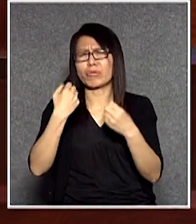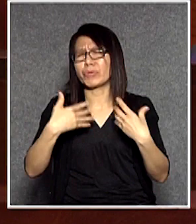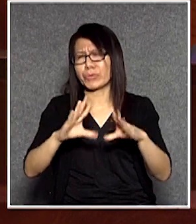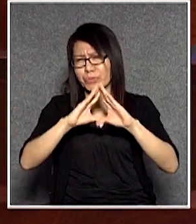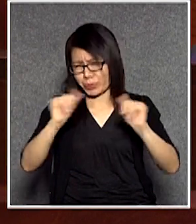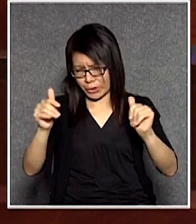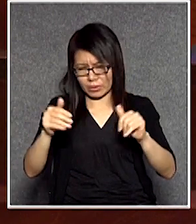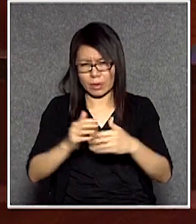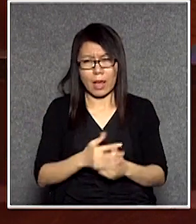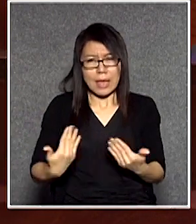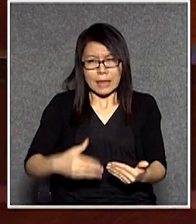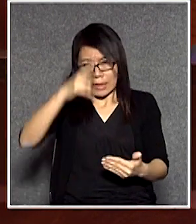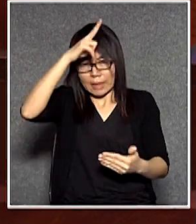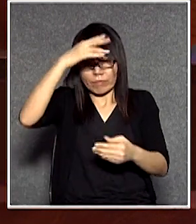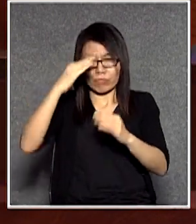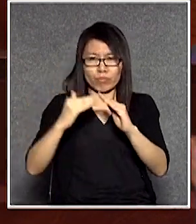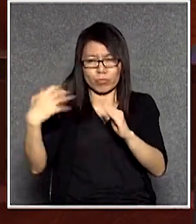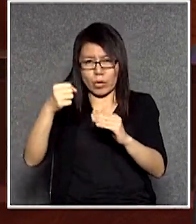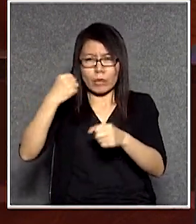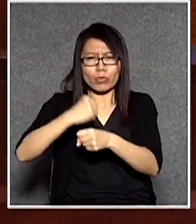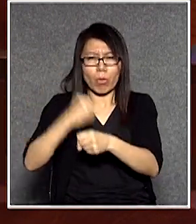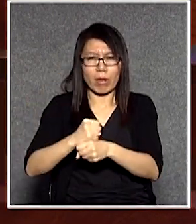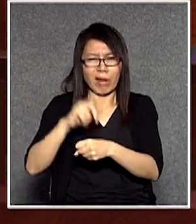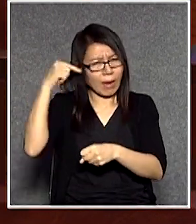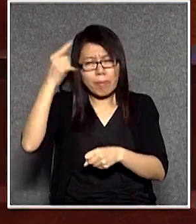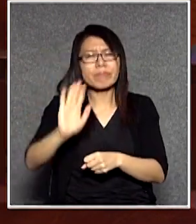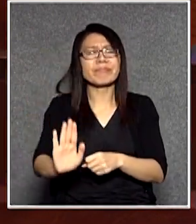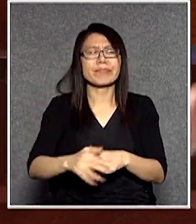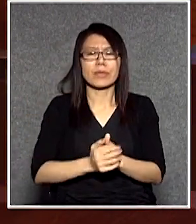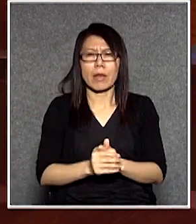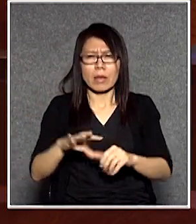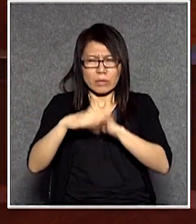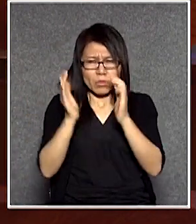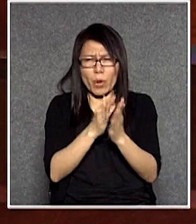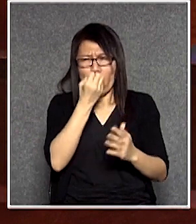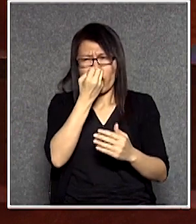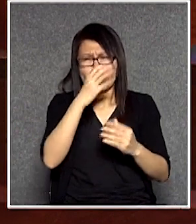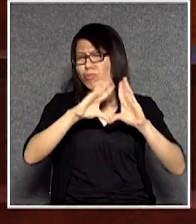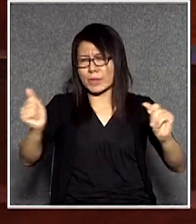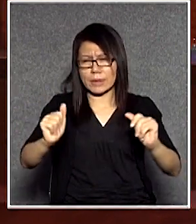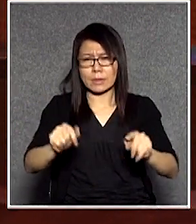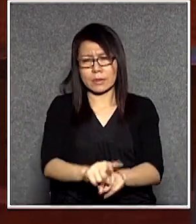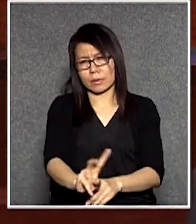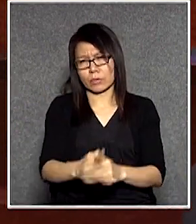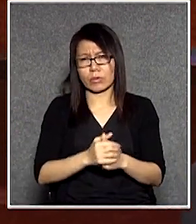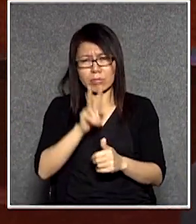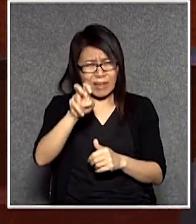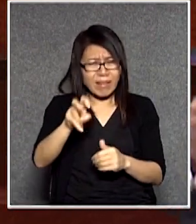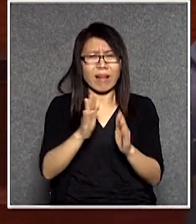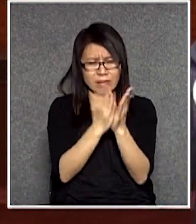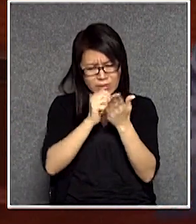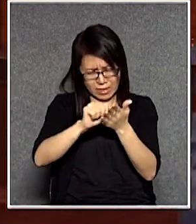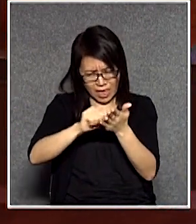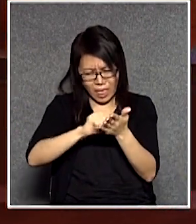這些政府官員呢你不用想整個香港都玩完了看看這篇文章